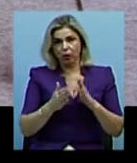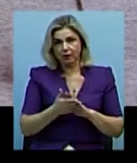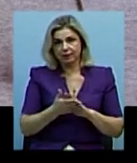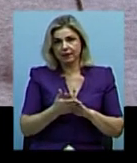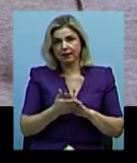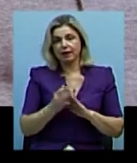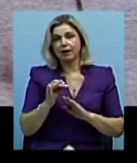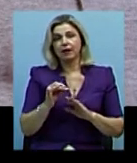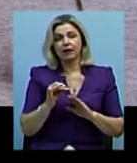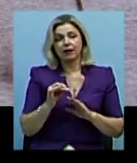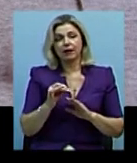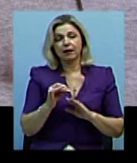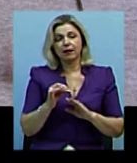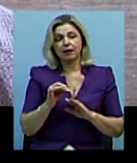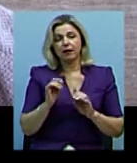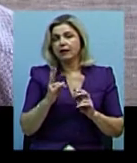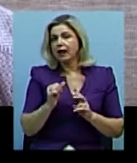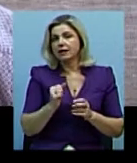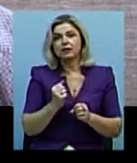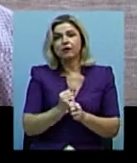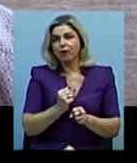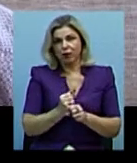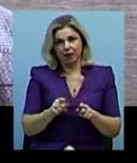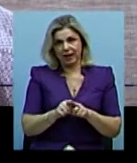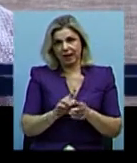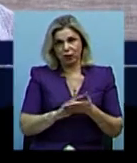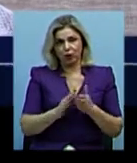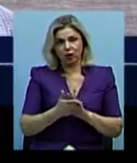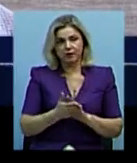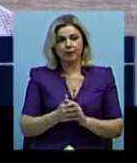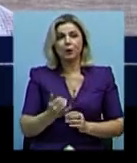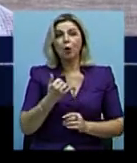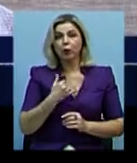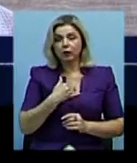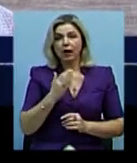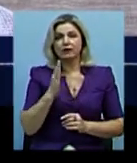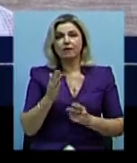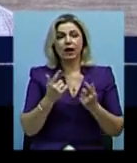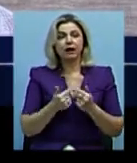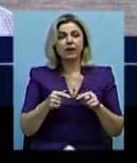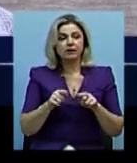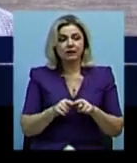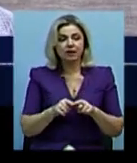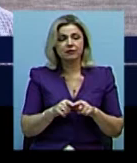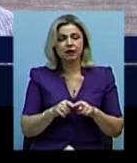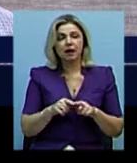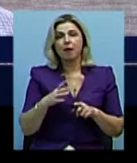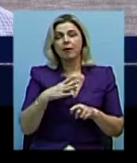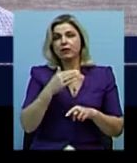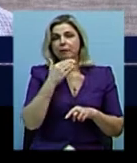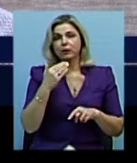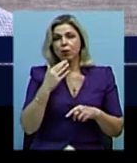і майже не створюємо їх. У нас в класі було дуже багато сперечень,